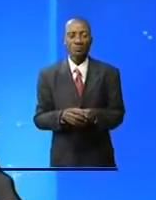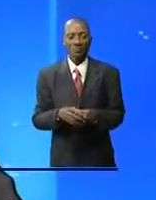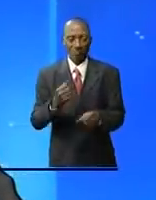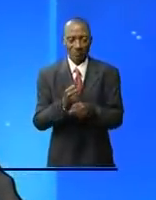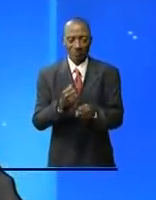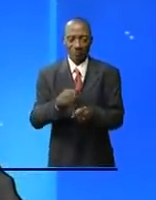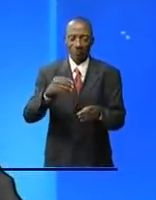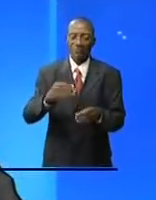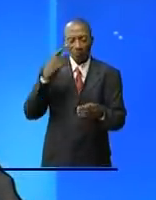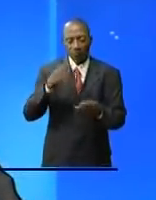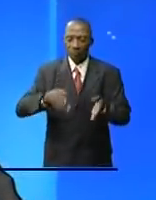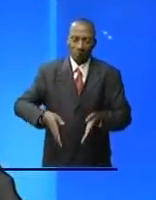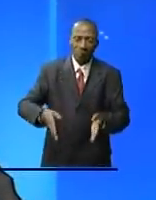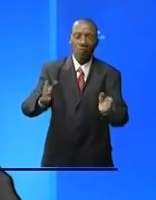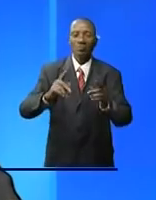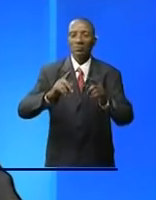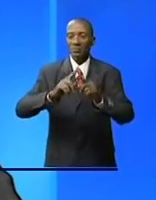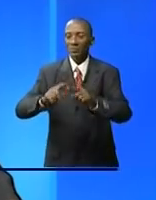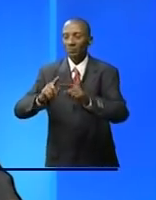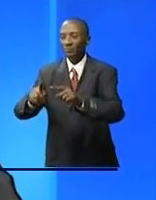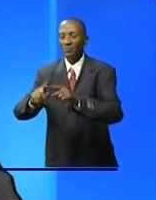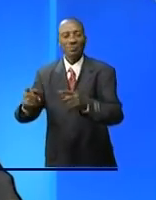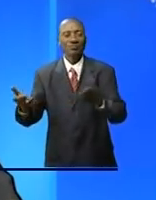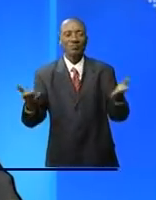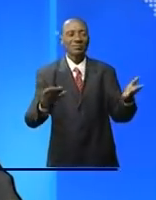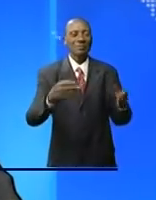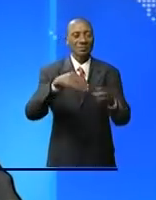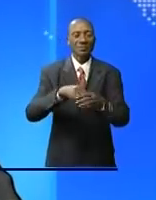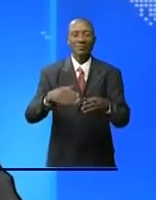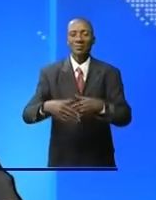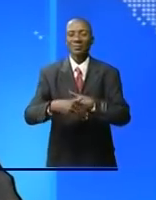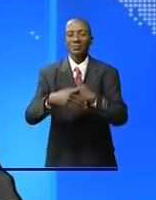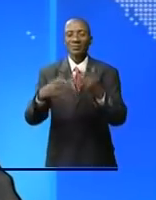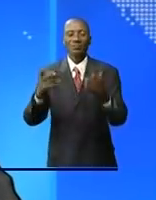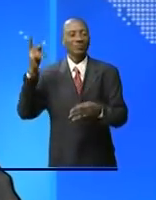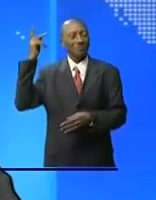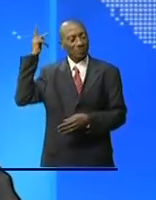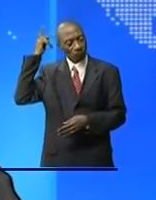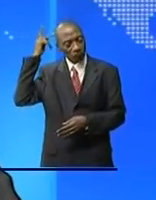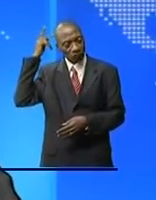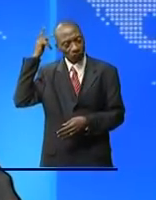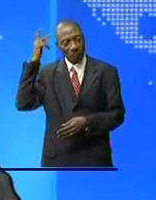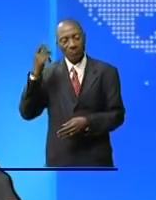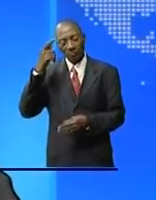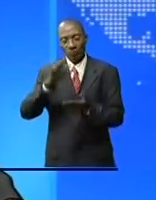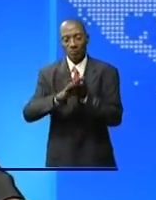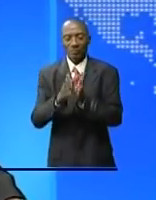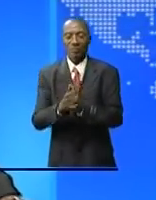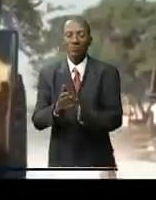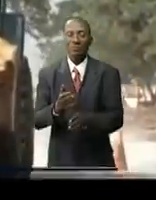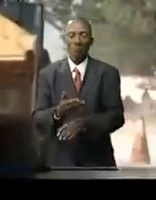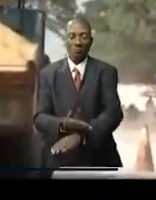Ngaku Tchata et Kazembe qui vont recevoir leur couche d'asphaltage reportage